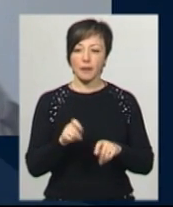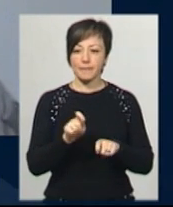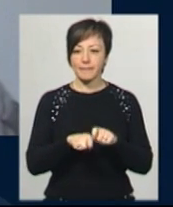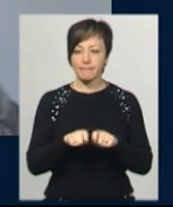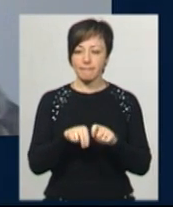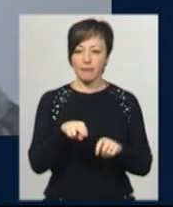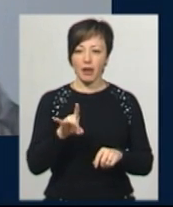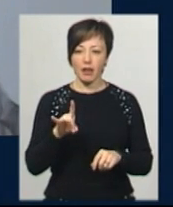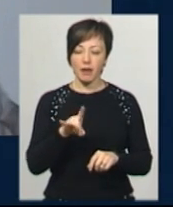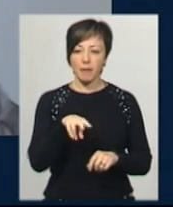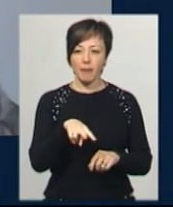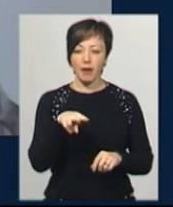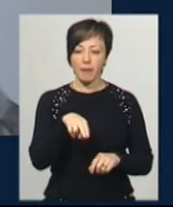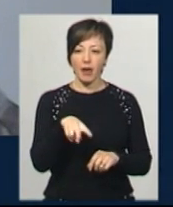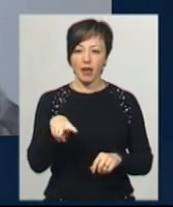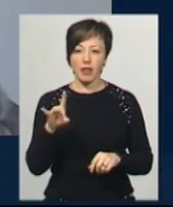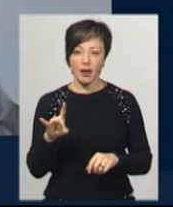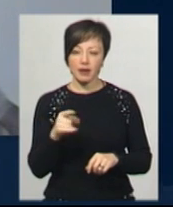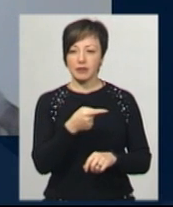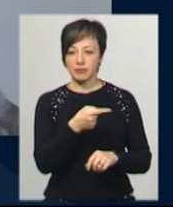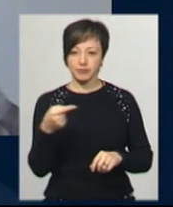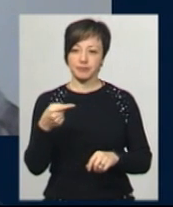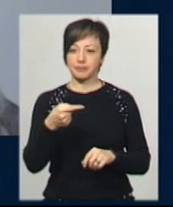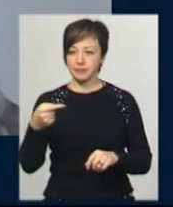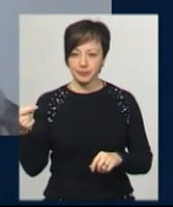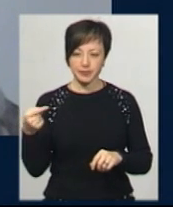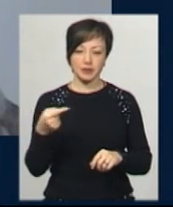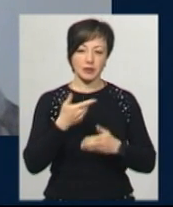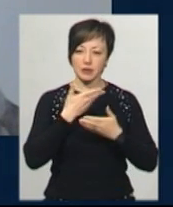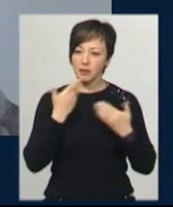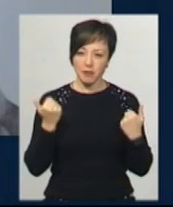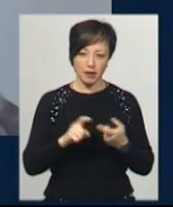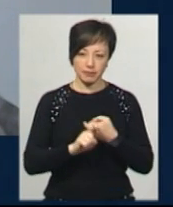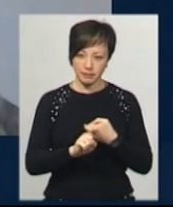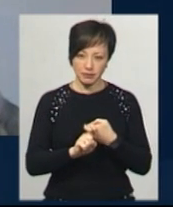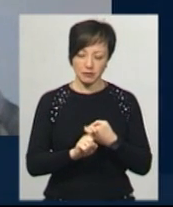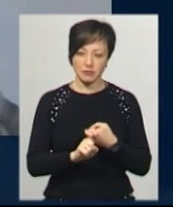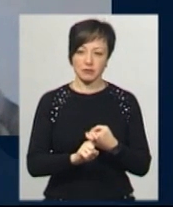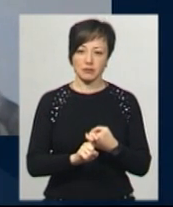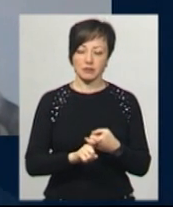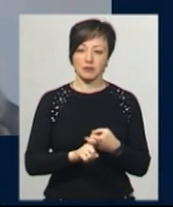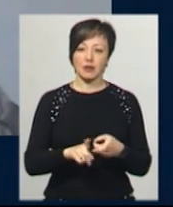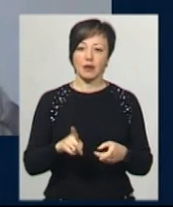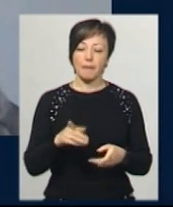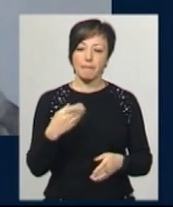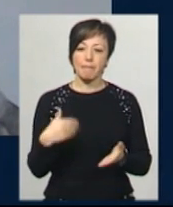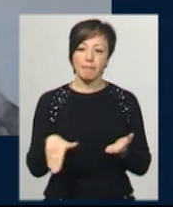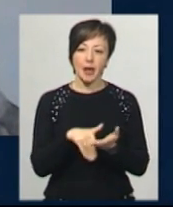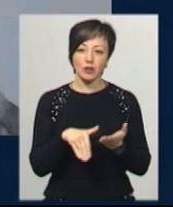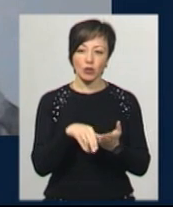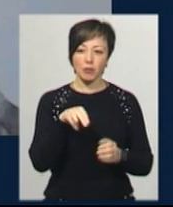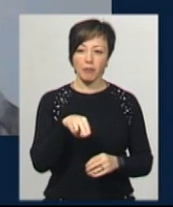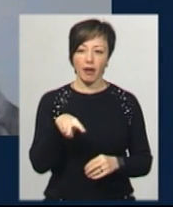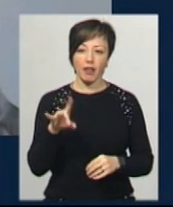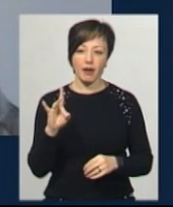згідно алгоритму, через день, два від'ємних результата, тобто в неї не виділяється вірус, ще раз повторюю, методом ПЛР, немає ніяких